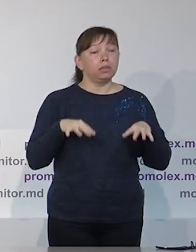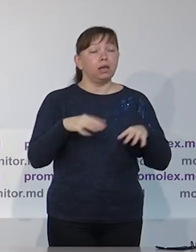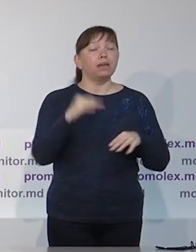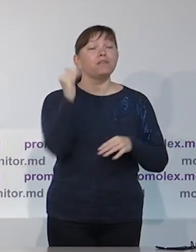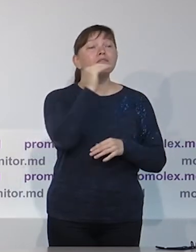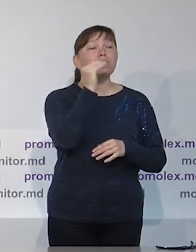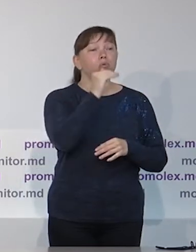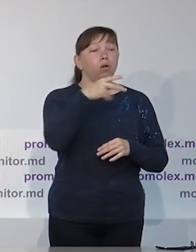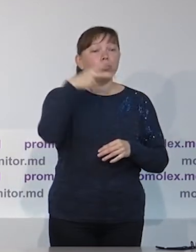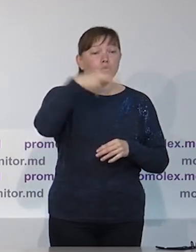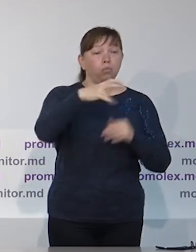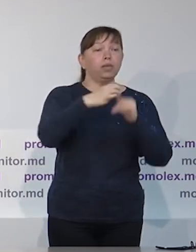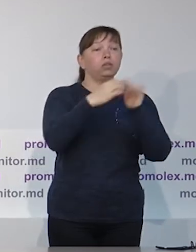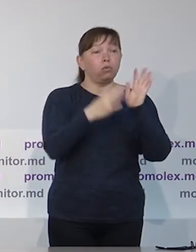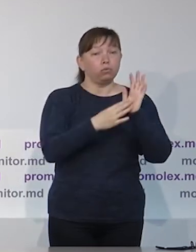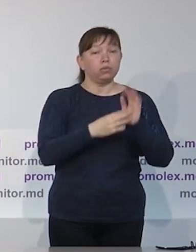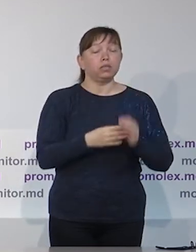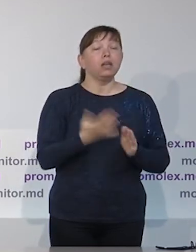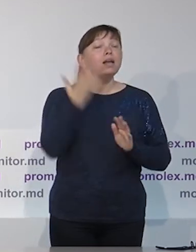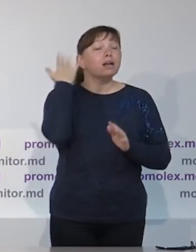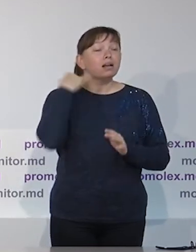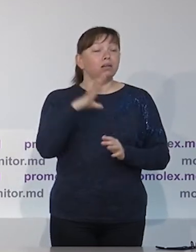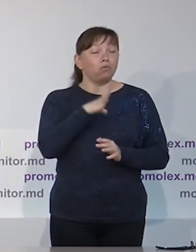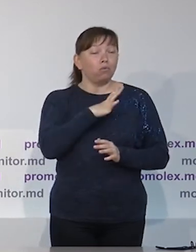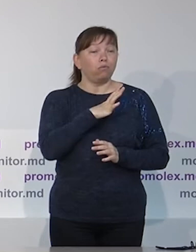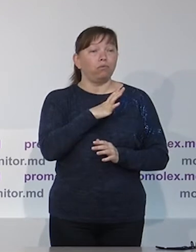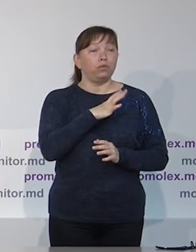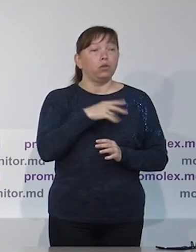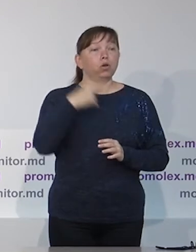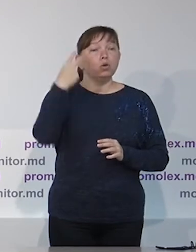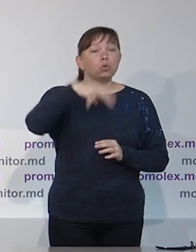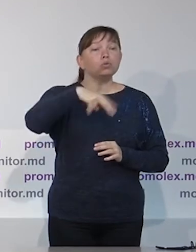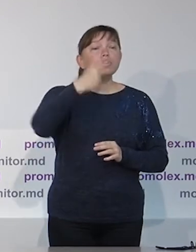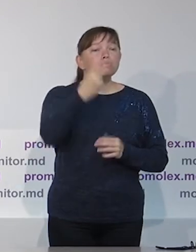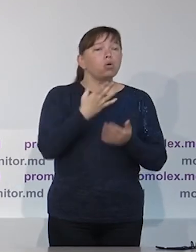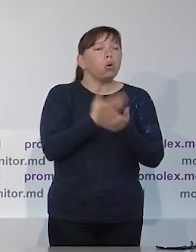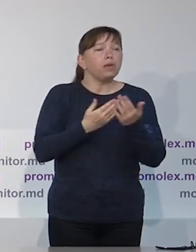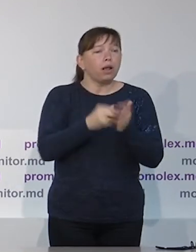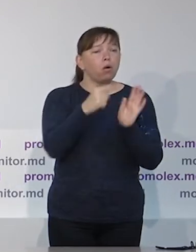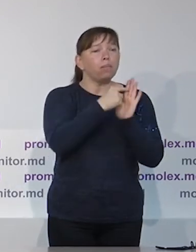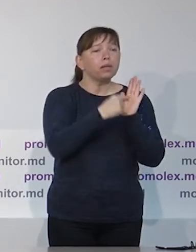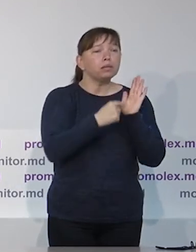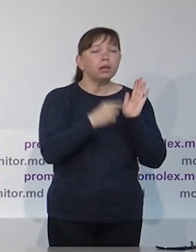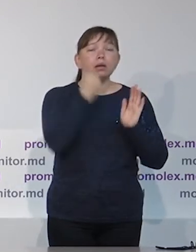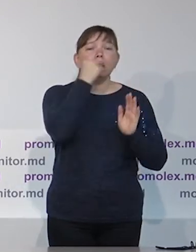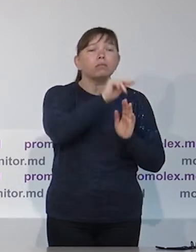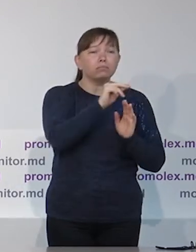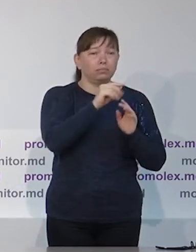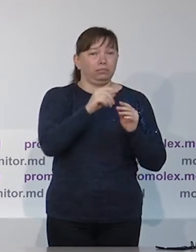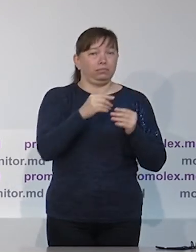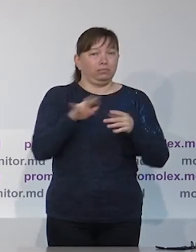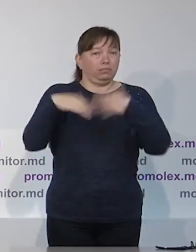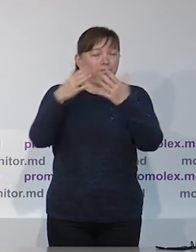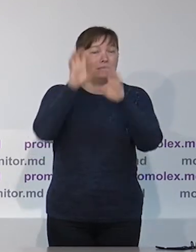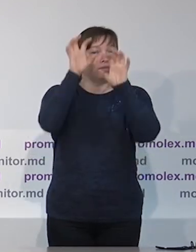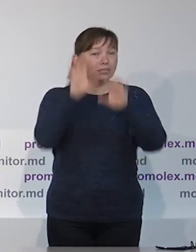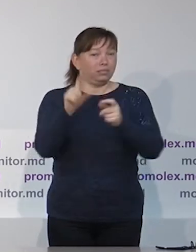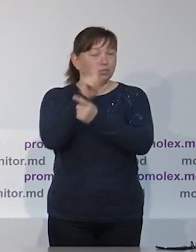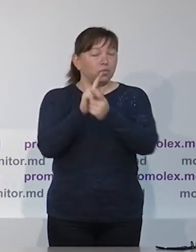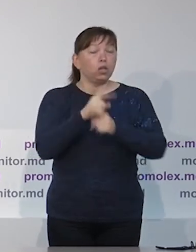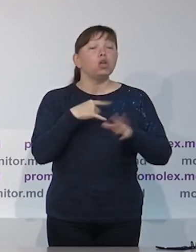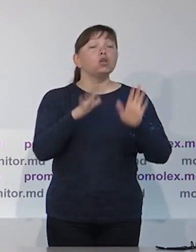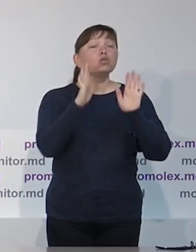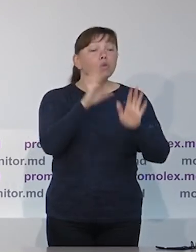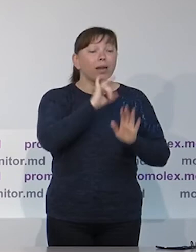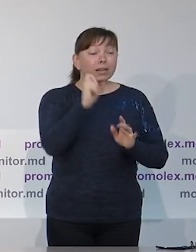Я по поводу рекомендаций промолекса, опять же отметим, что во время парламентских выборов в феврале 2019 года, когда мы